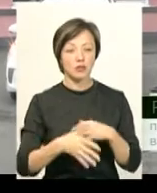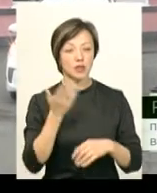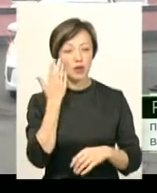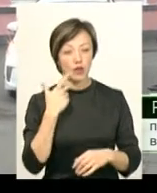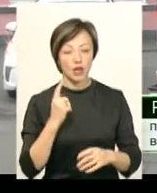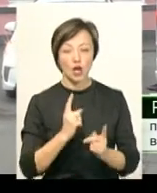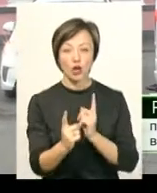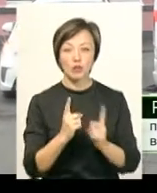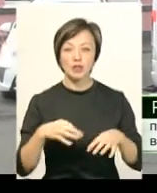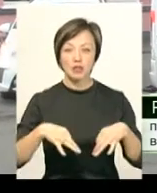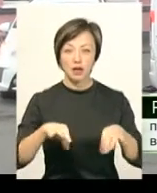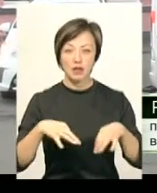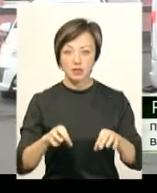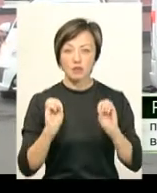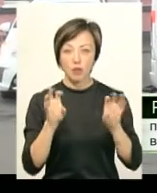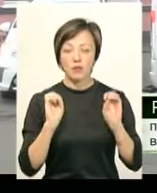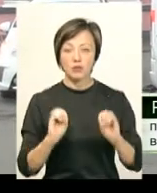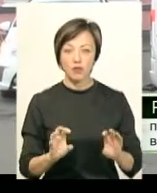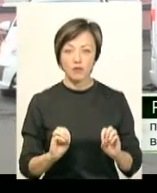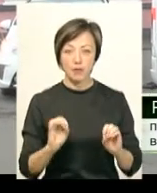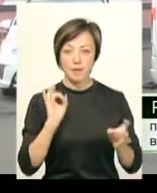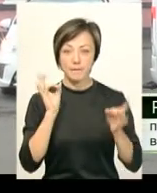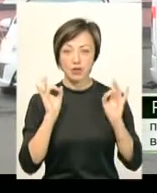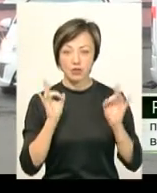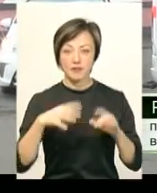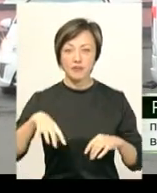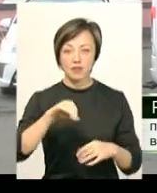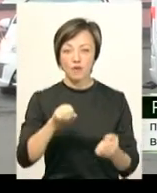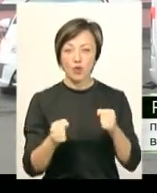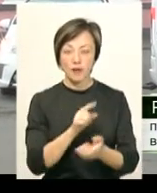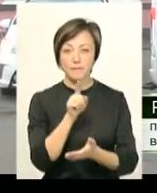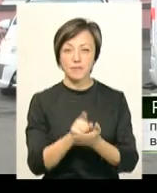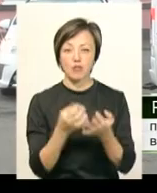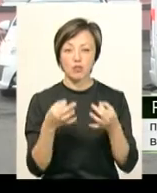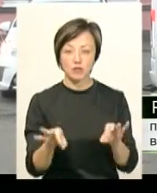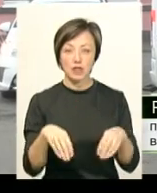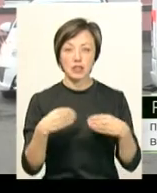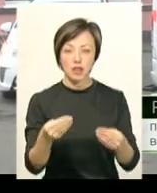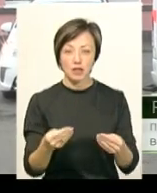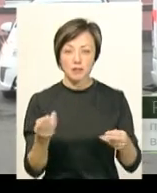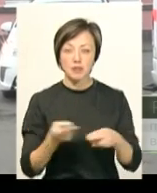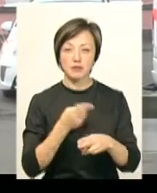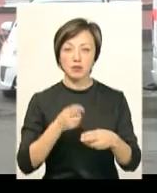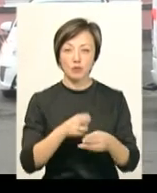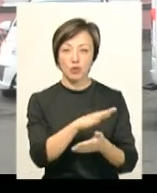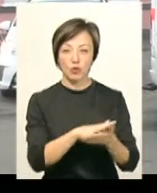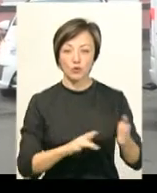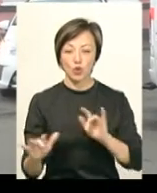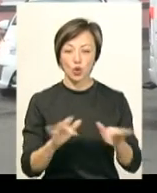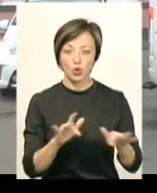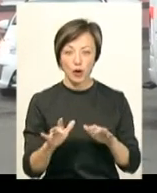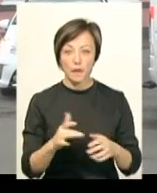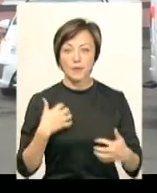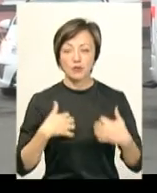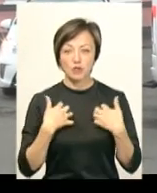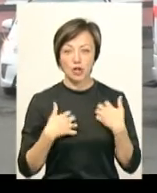рухається транспортний засіб з проблизковими маячками, то усі водії мають його пропустити та дати йому безперешкодно продовжити рух, адже вони